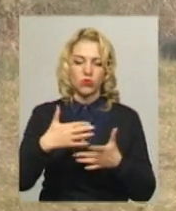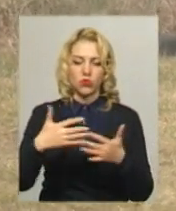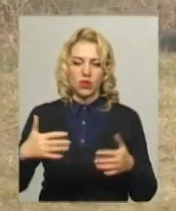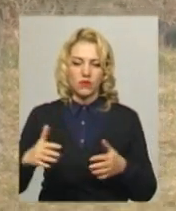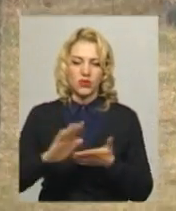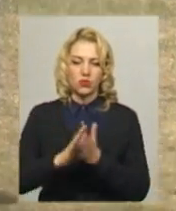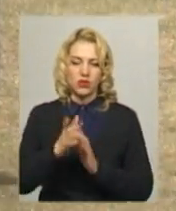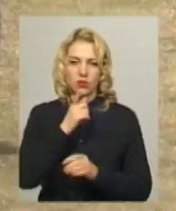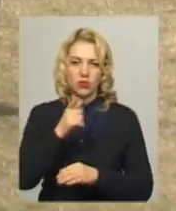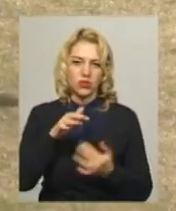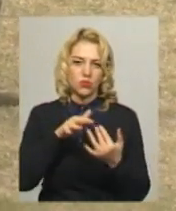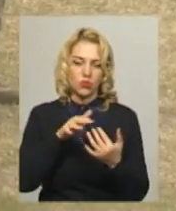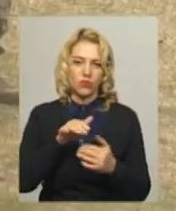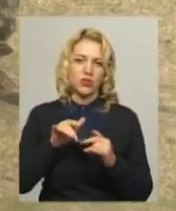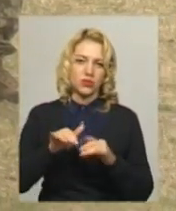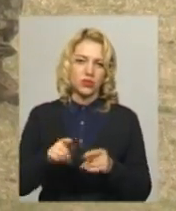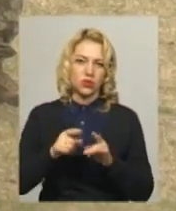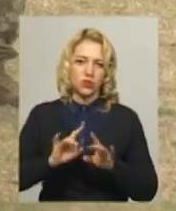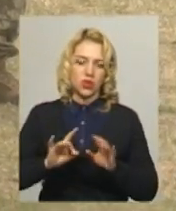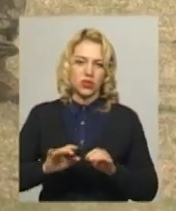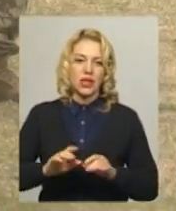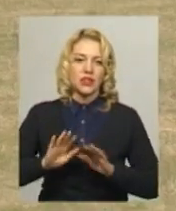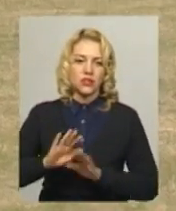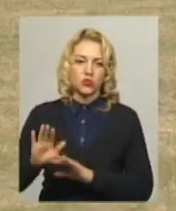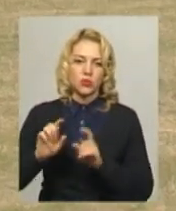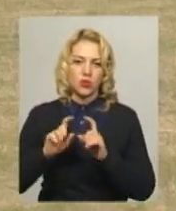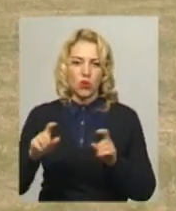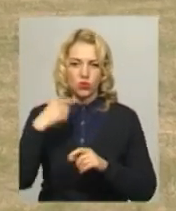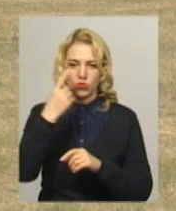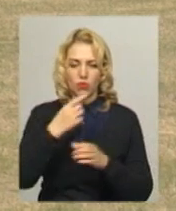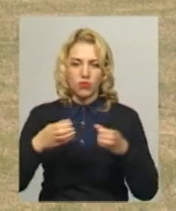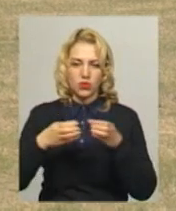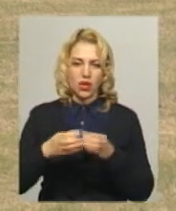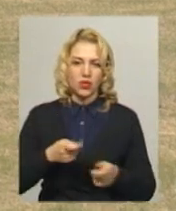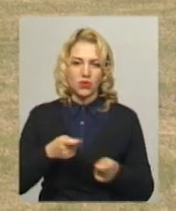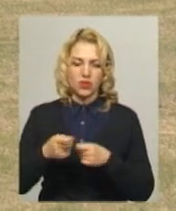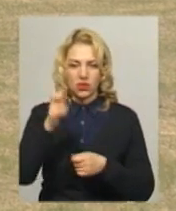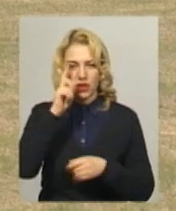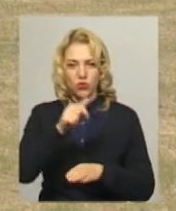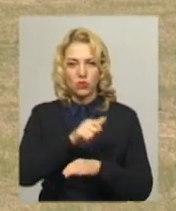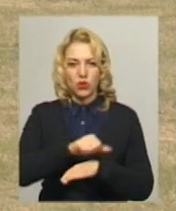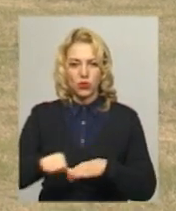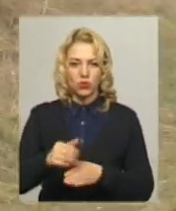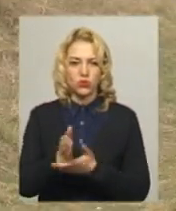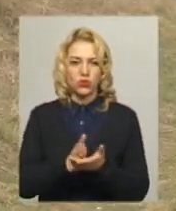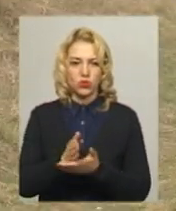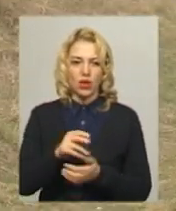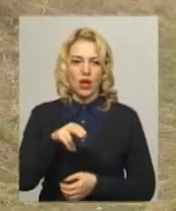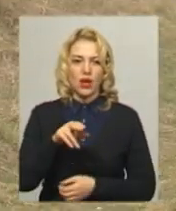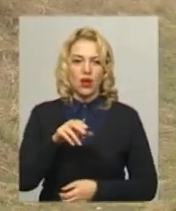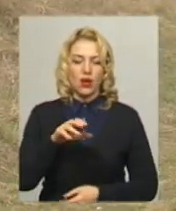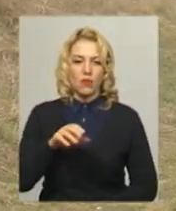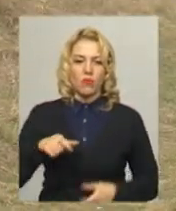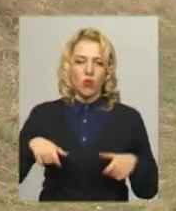бойових дій. Говорить заступник директора департаменту особового складу Адміністрації Державної прикордонної служби України полковник Олег Фігура.